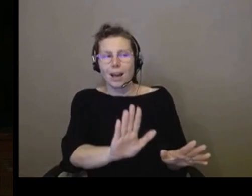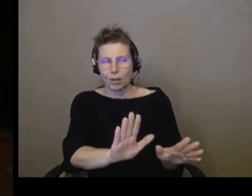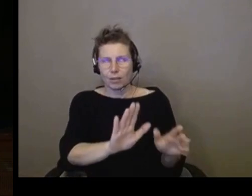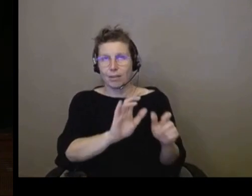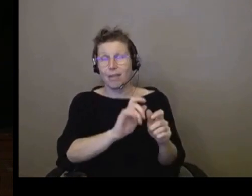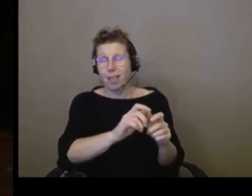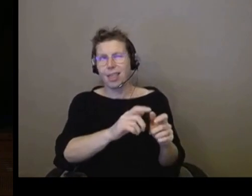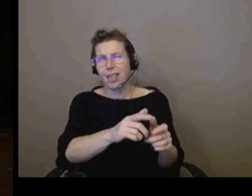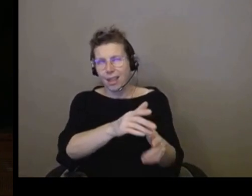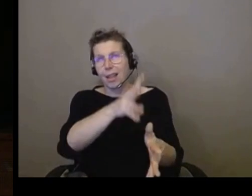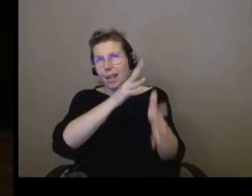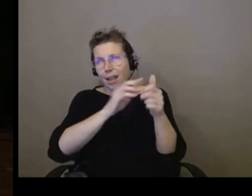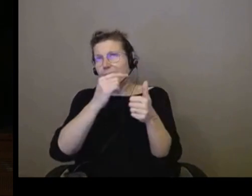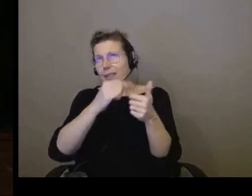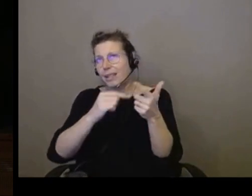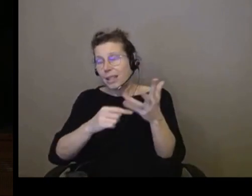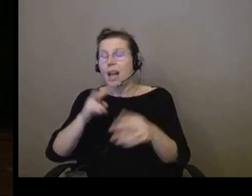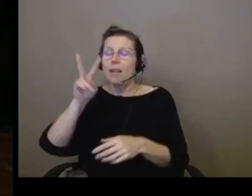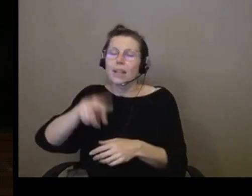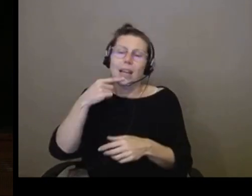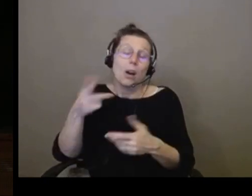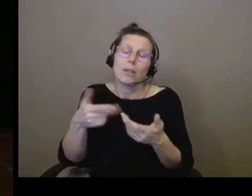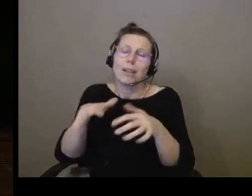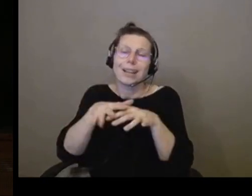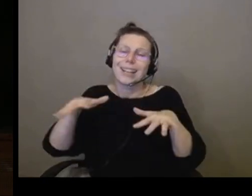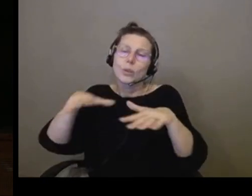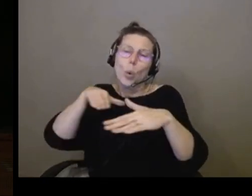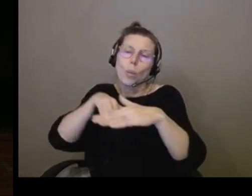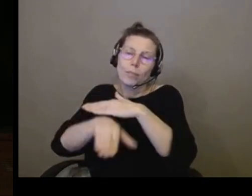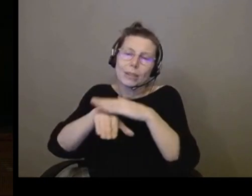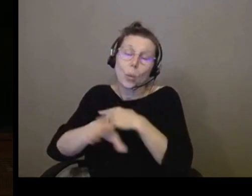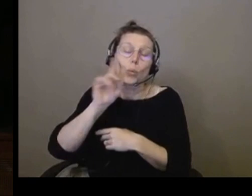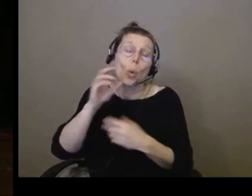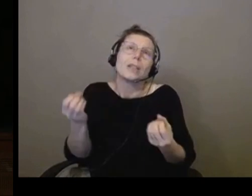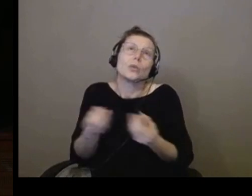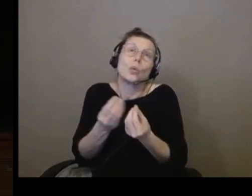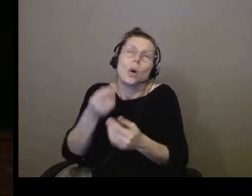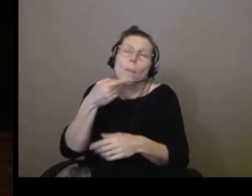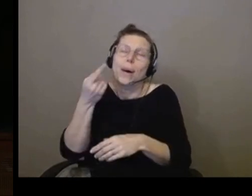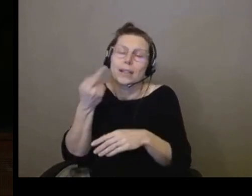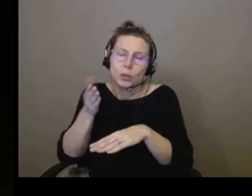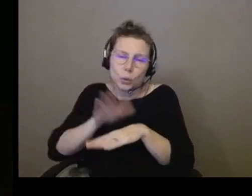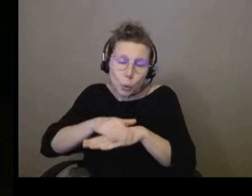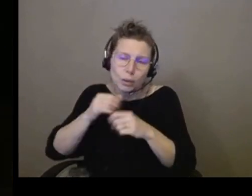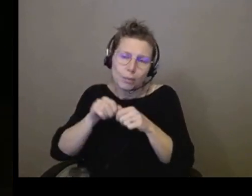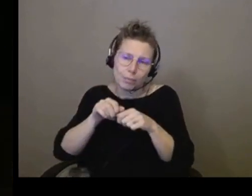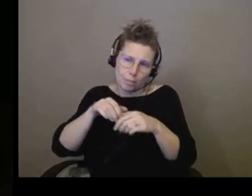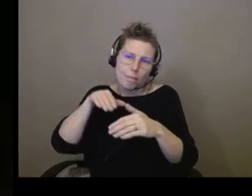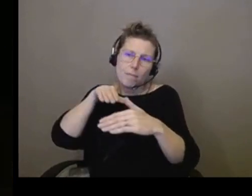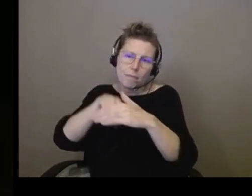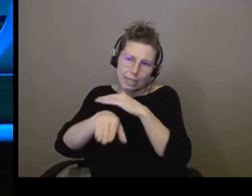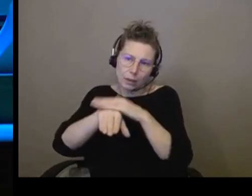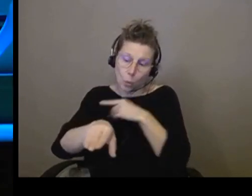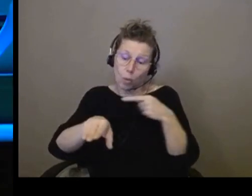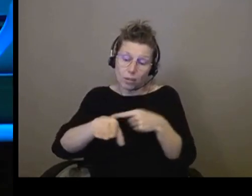Notre réseau, effectivement, il est vieux. Le réseau métro, parce qu'on parle souvent au métro, quand on dit... Oui, c'est pour ça que tout'heure, je le reprécisais. Il date de 1900.